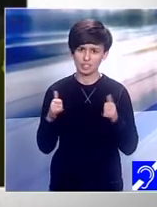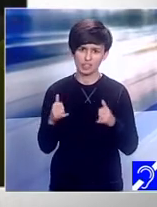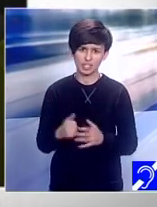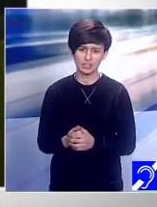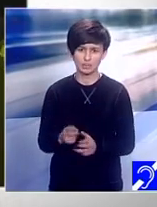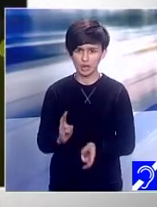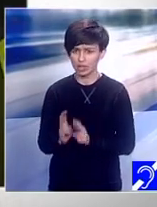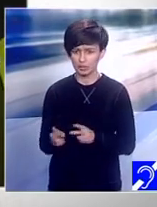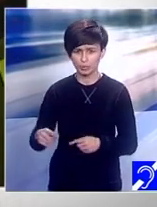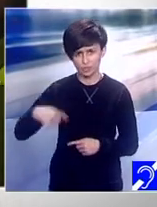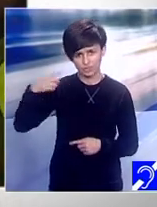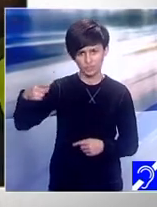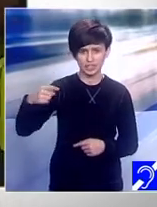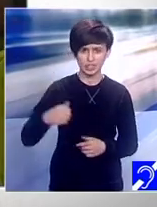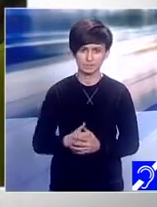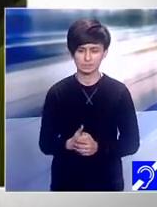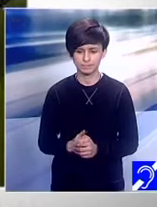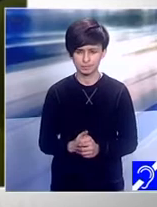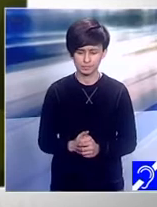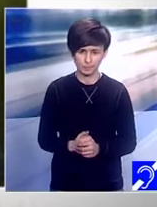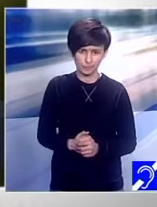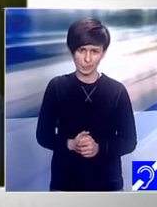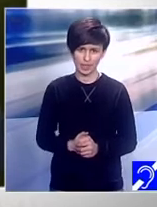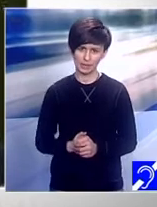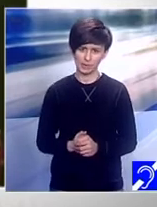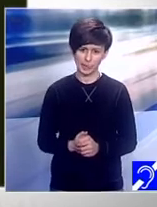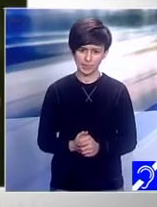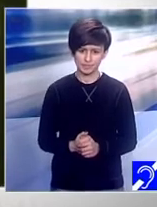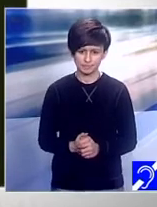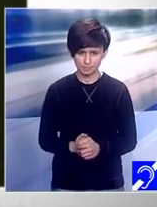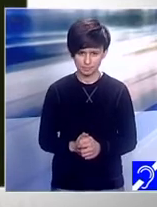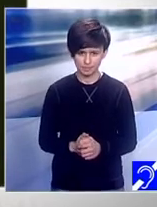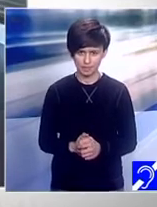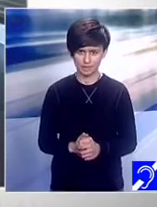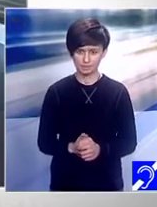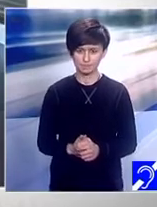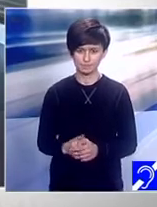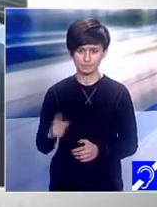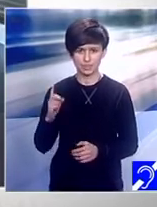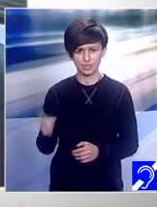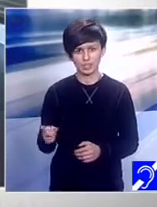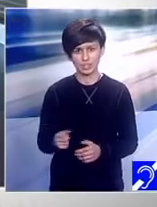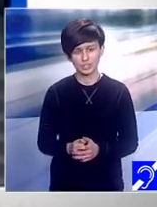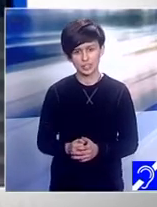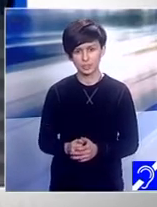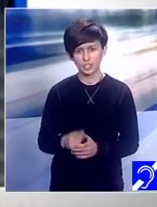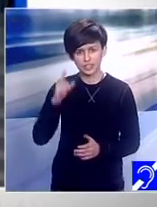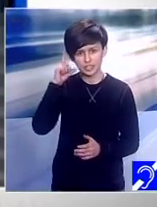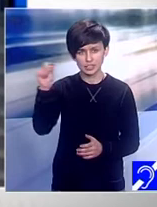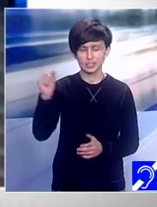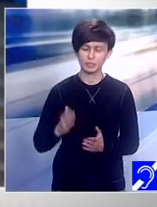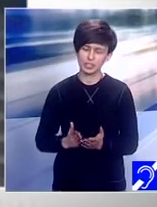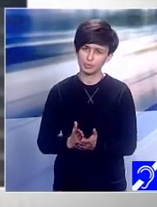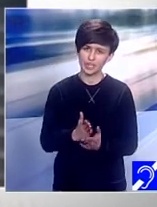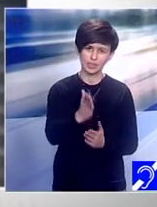Pur și simplu trebuie să iei viața în mâini și să mergi mai departe. Să iei viața în mâini și să mergi mai departe. Cu acest mesaj,